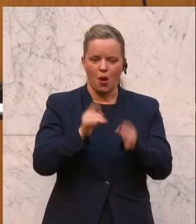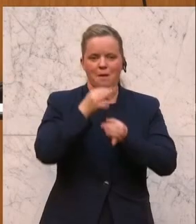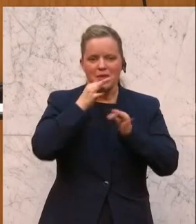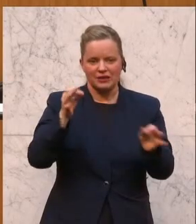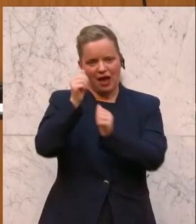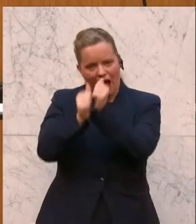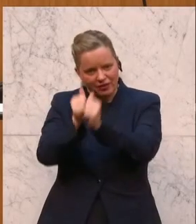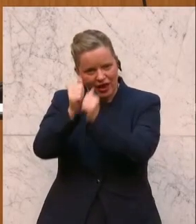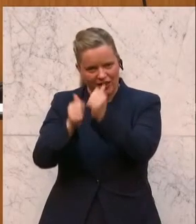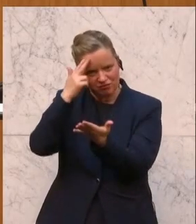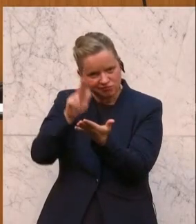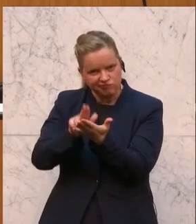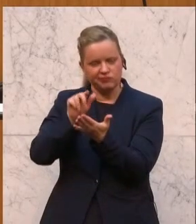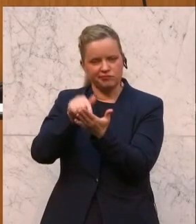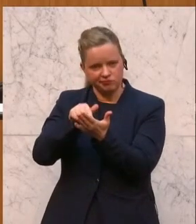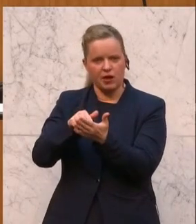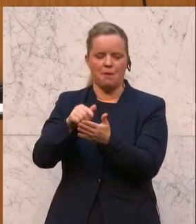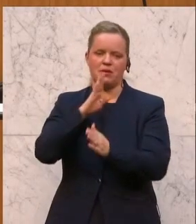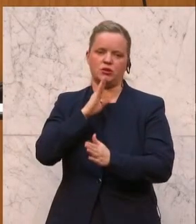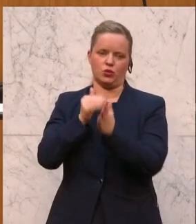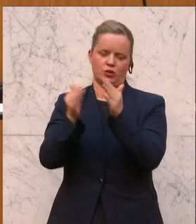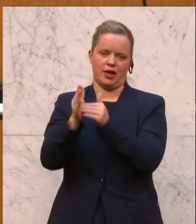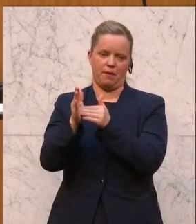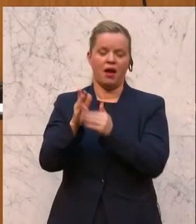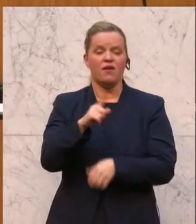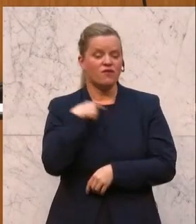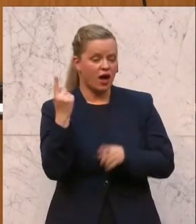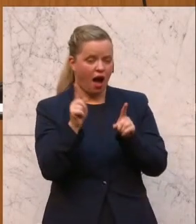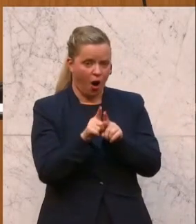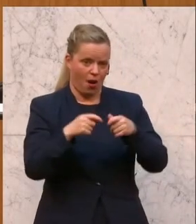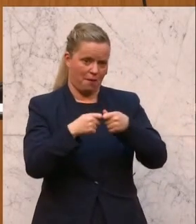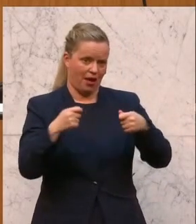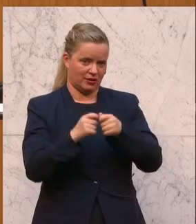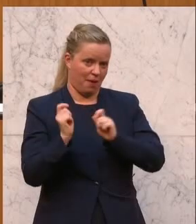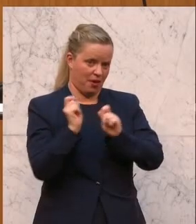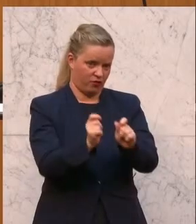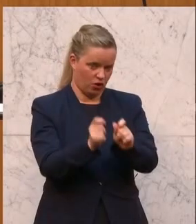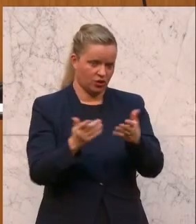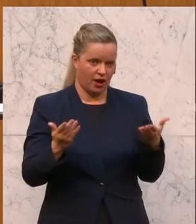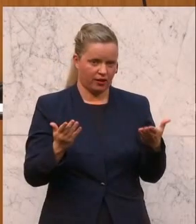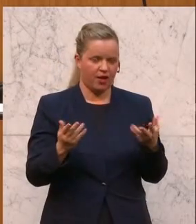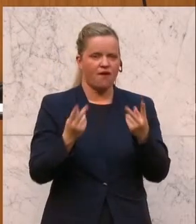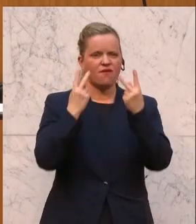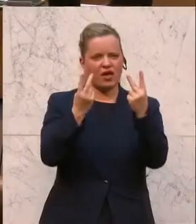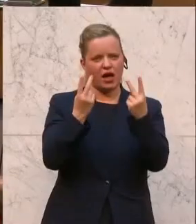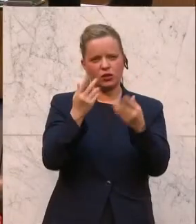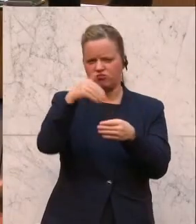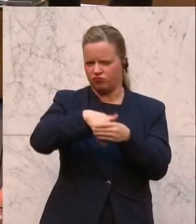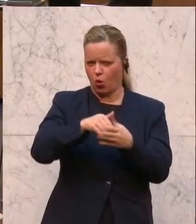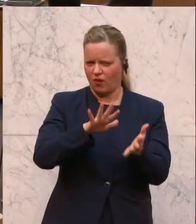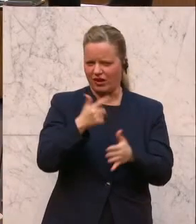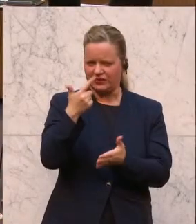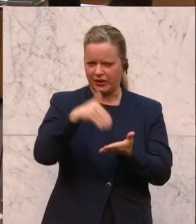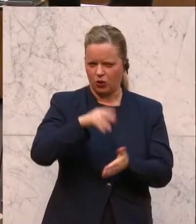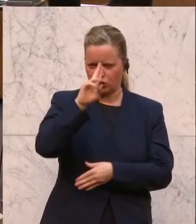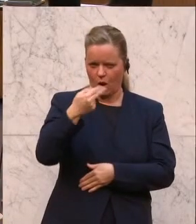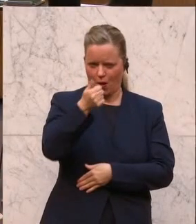Pensionssystem. Auch hier gibt es von uns Maßnahmen, nämlich diesen Wert, allem, der ungefähr bei 2.000 Euro derzeit